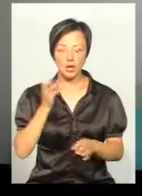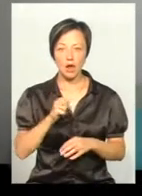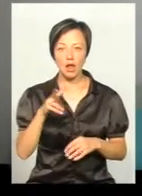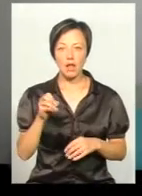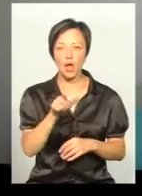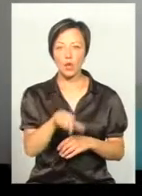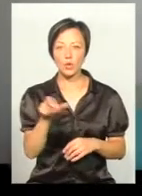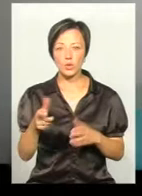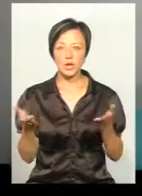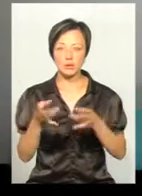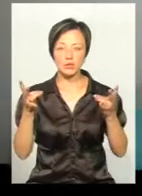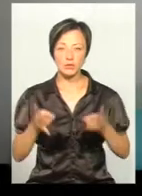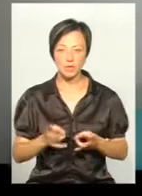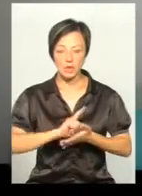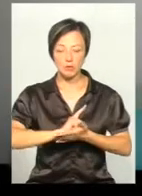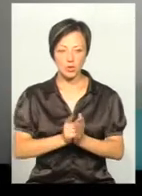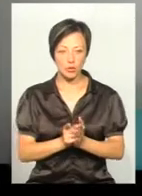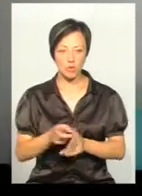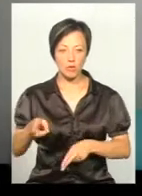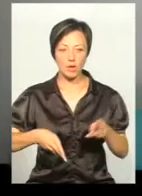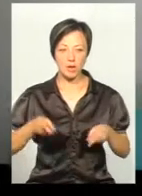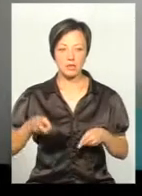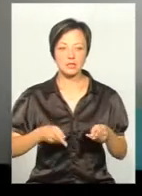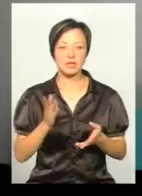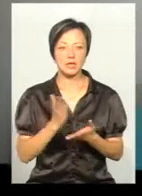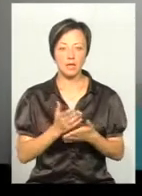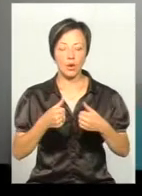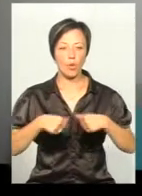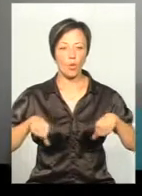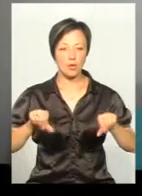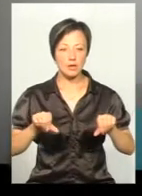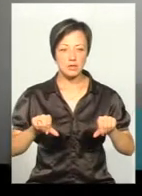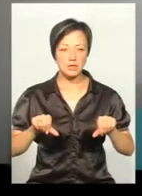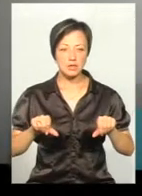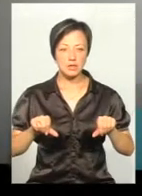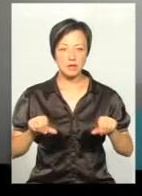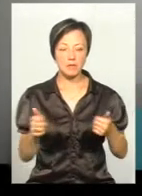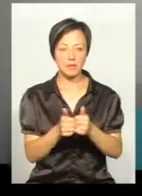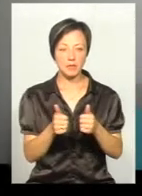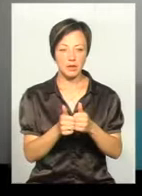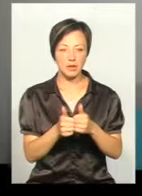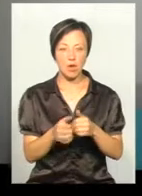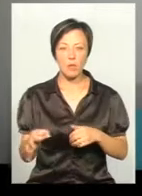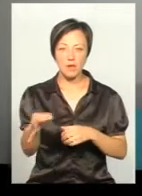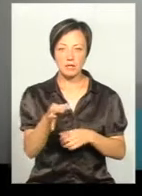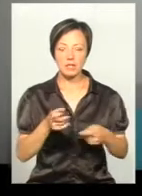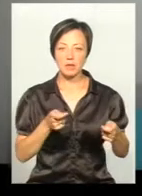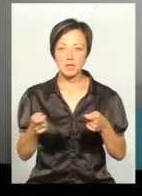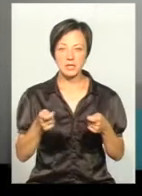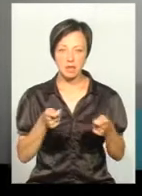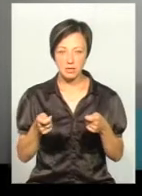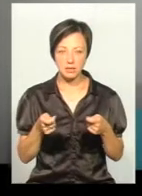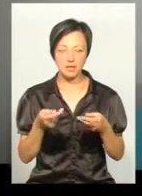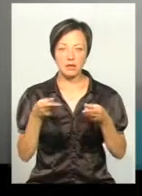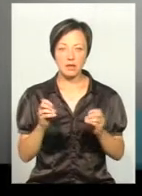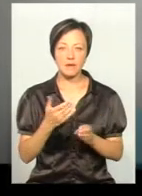але люди, яким потребують термінову операцію, є комісія при обласній державної адміністрації,